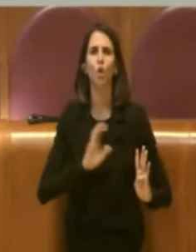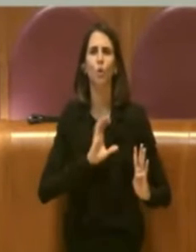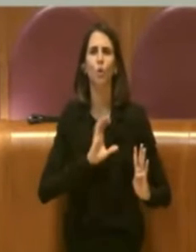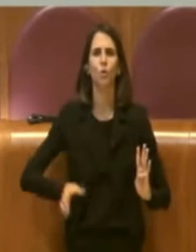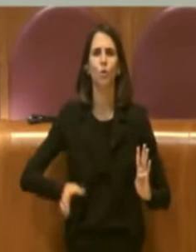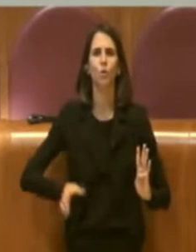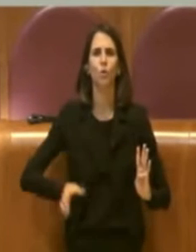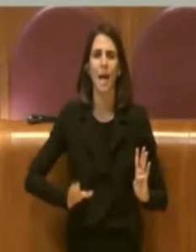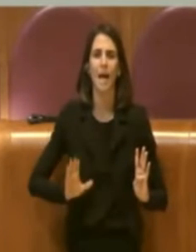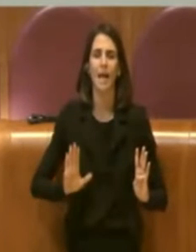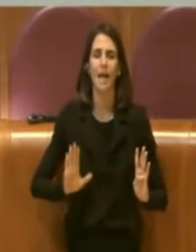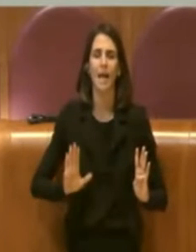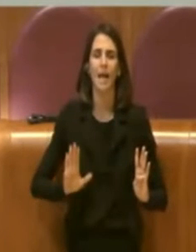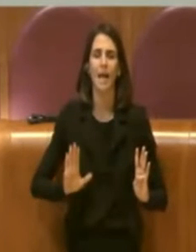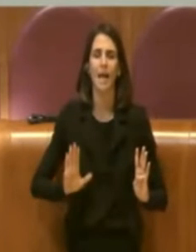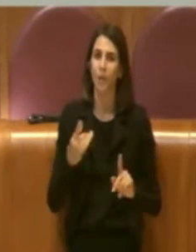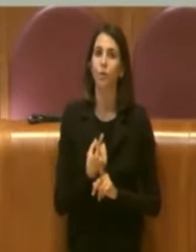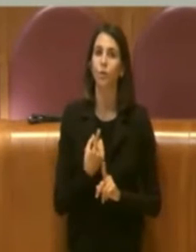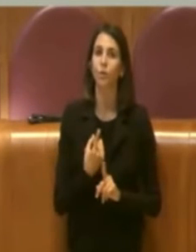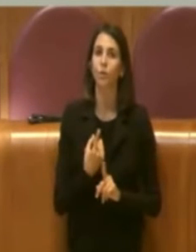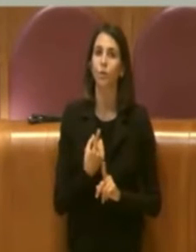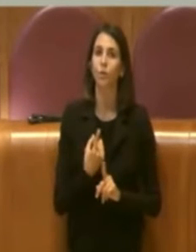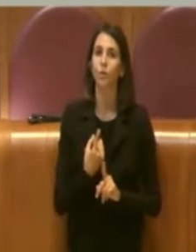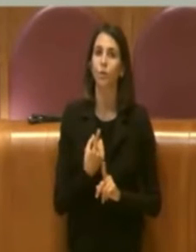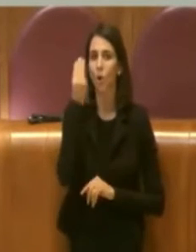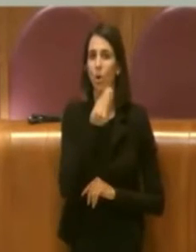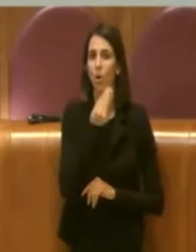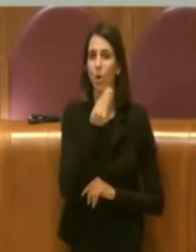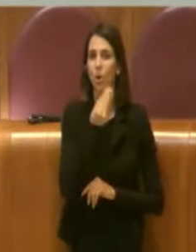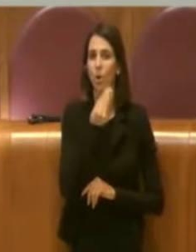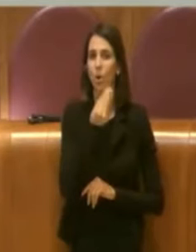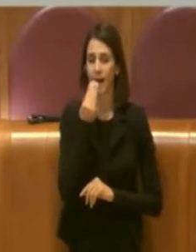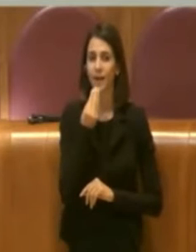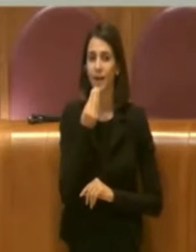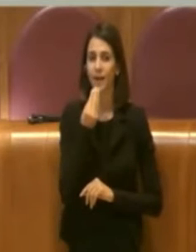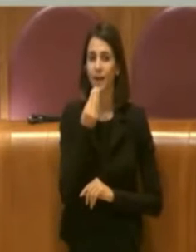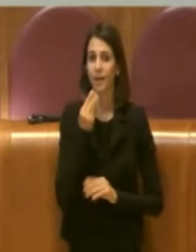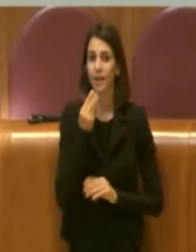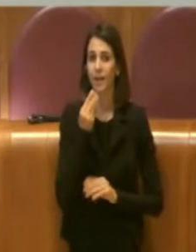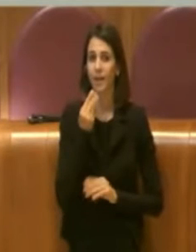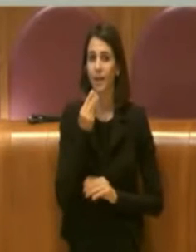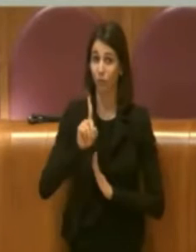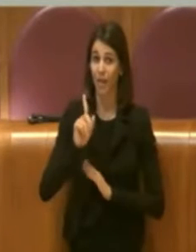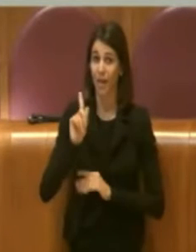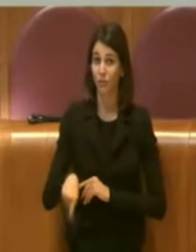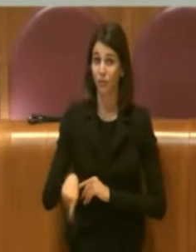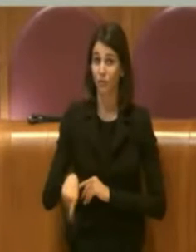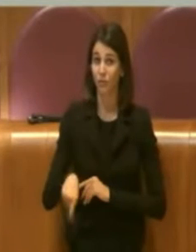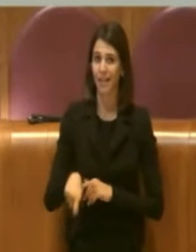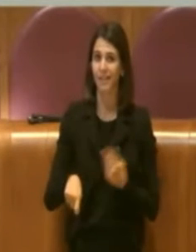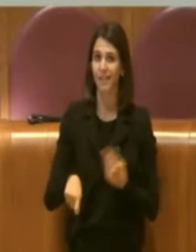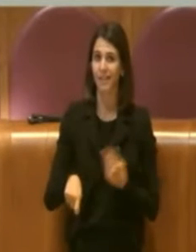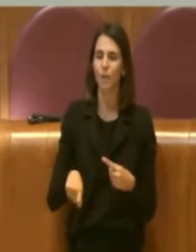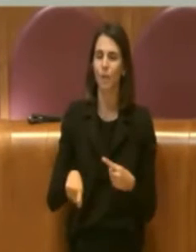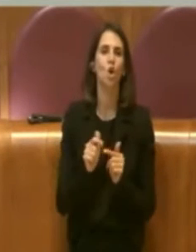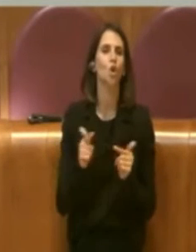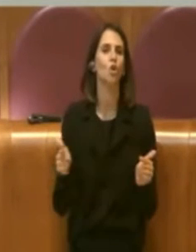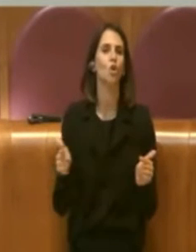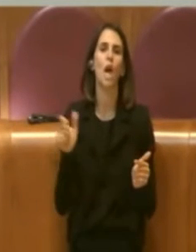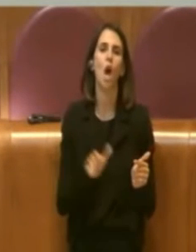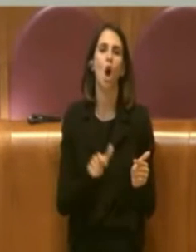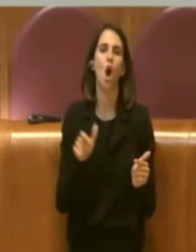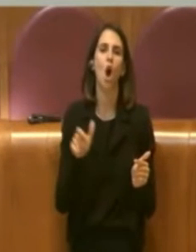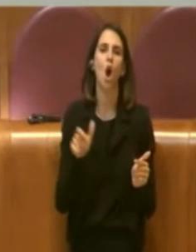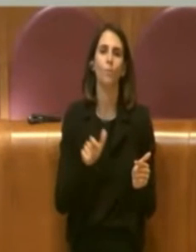tenendo in considerazione quanto stabilito da quella sentenza ovviamente non c'è l'obbligo di rientro e rimessa tra un